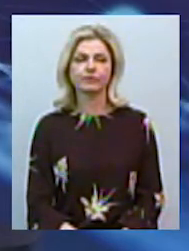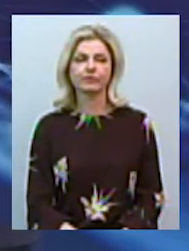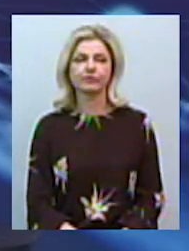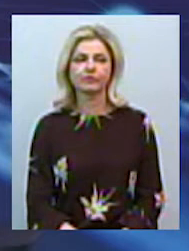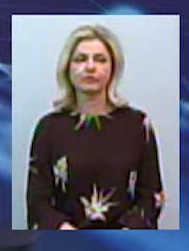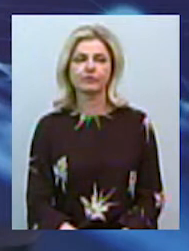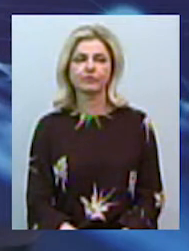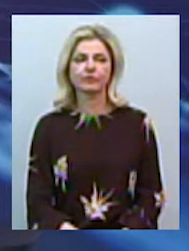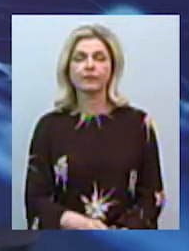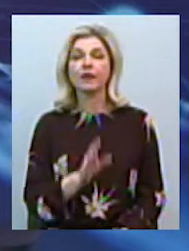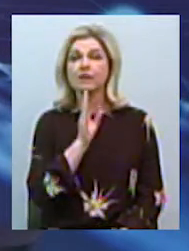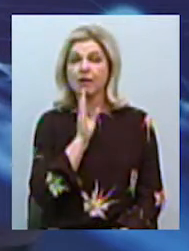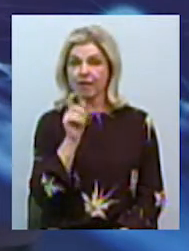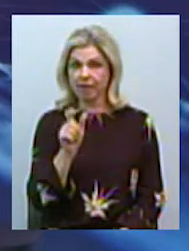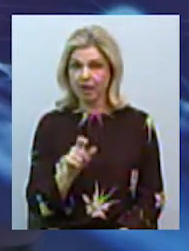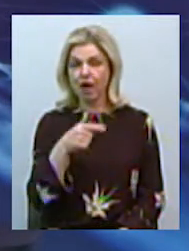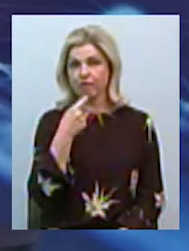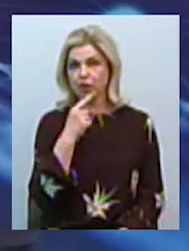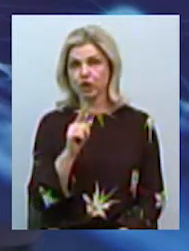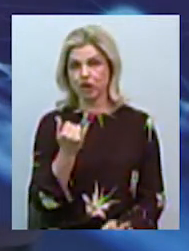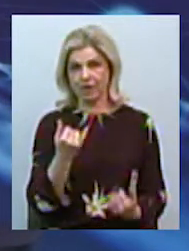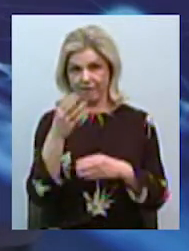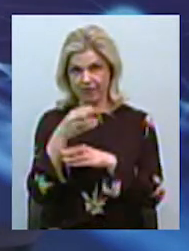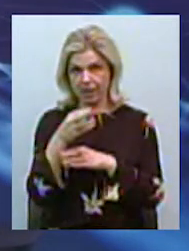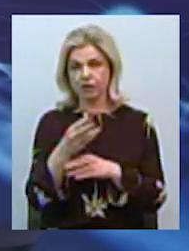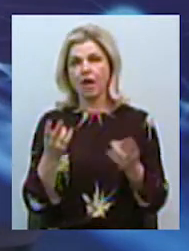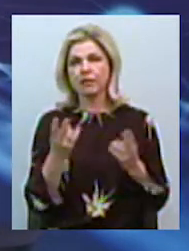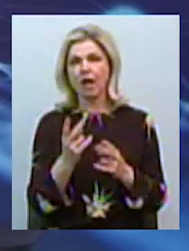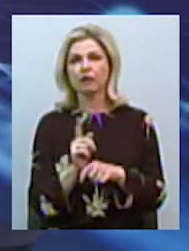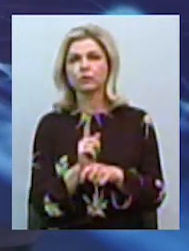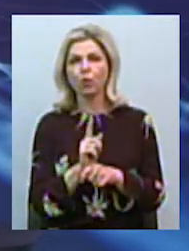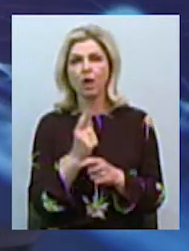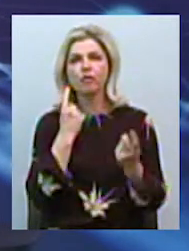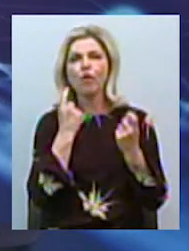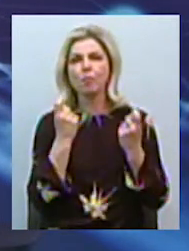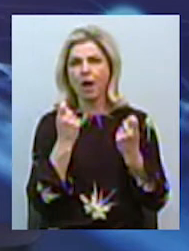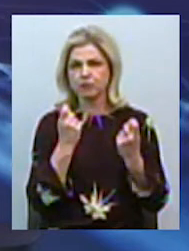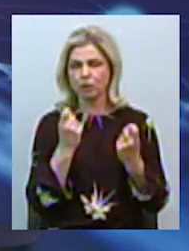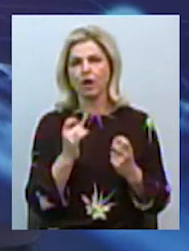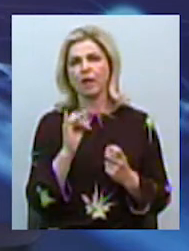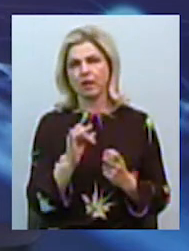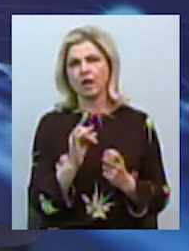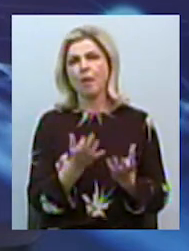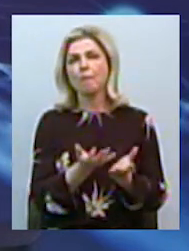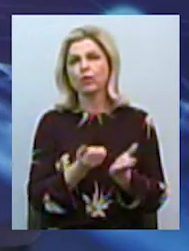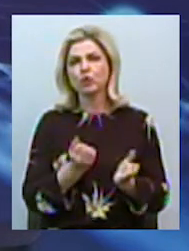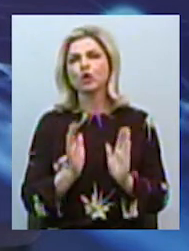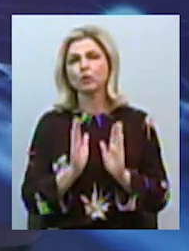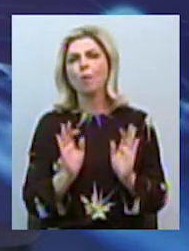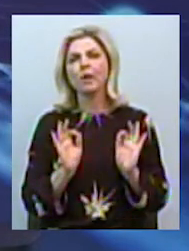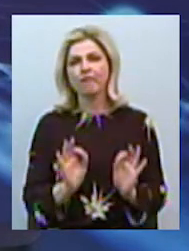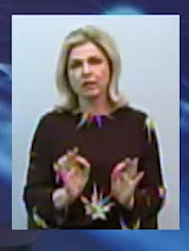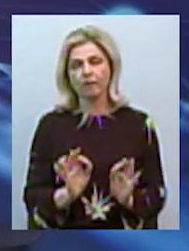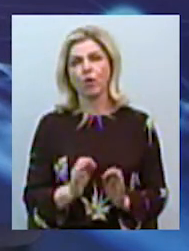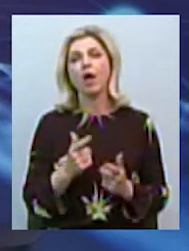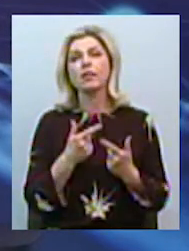Пані Наталі, Марина сказала зараз у відео, що потрібно дозувати інформацію і черпати лише правдиву.